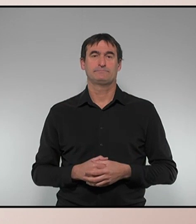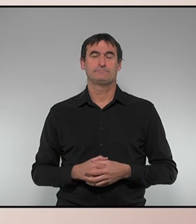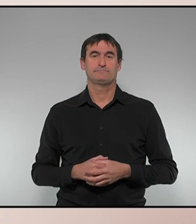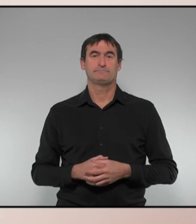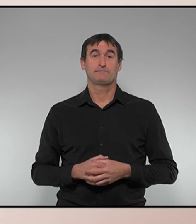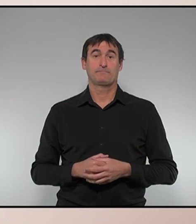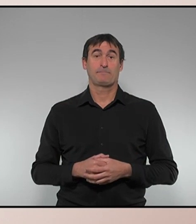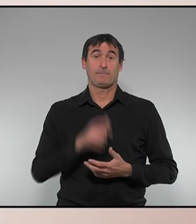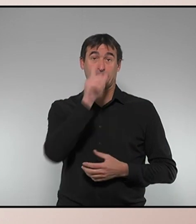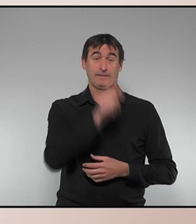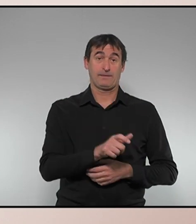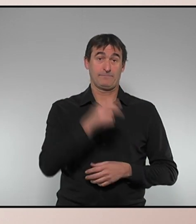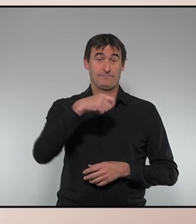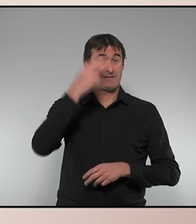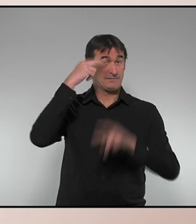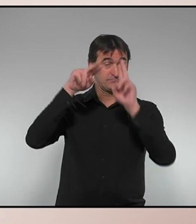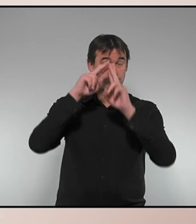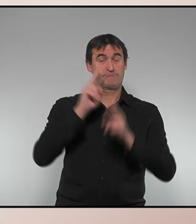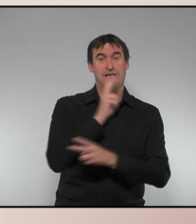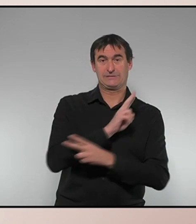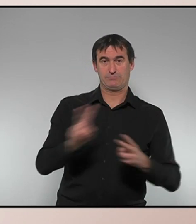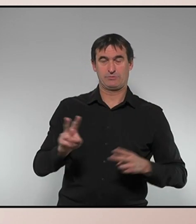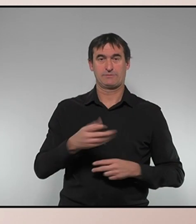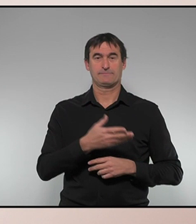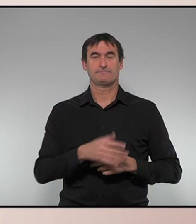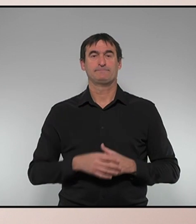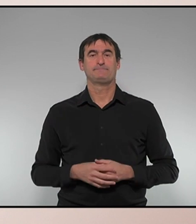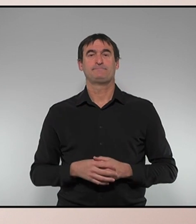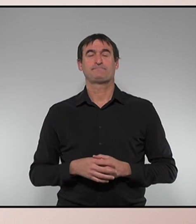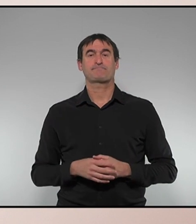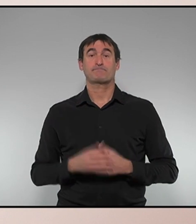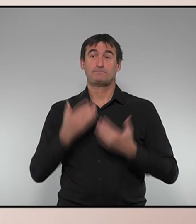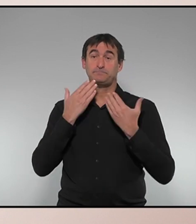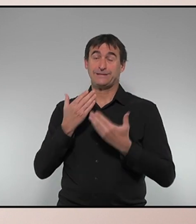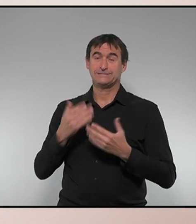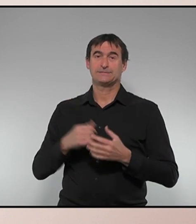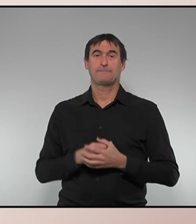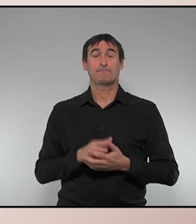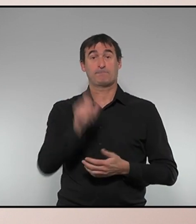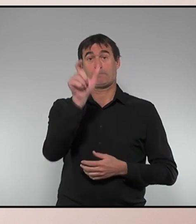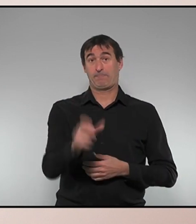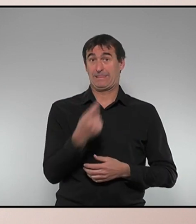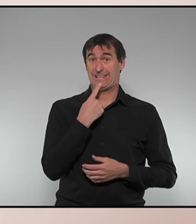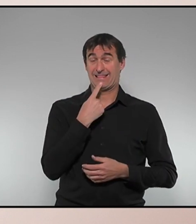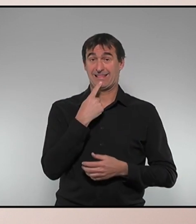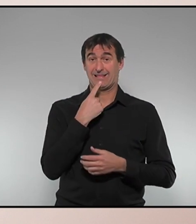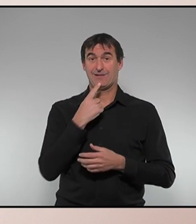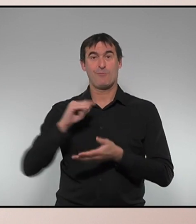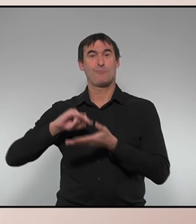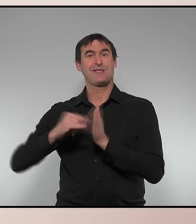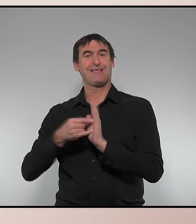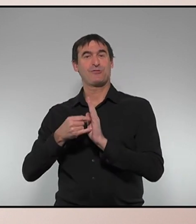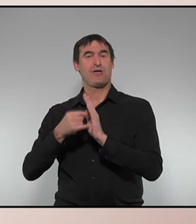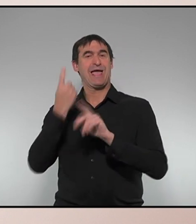Per respondre't a la paraula el president de la Generalitat. Moltes gràcies. Vostè diu que té un projecte alternatiu de